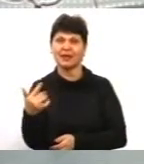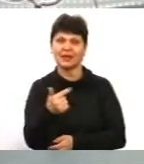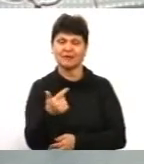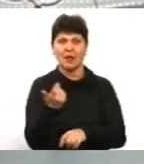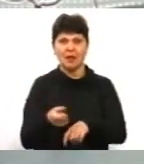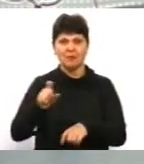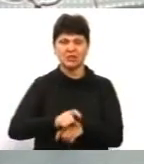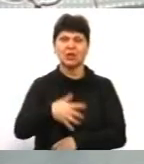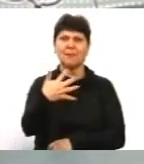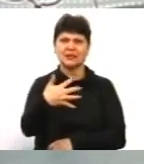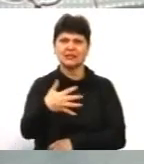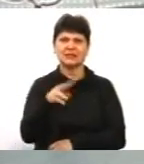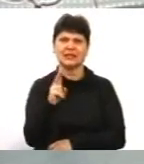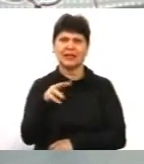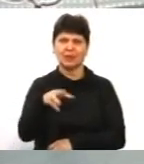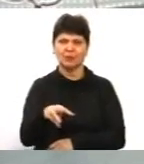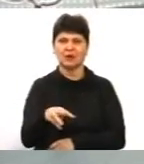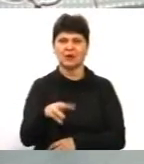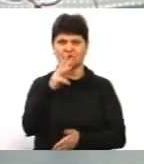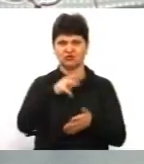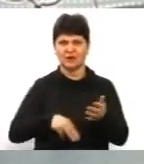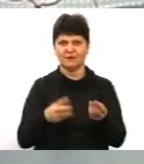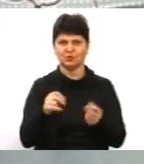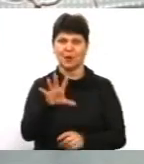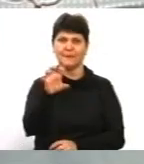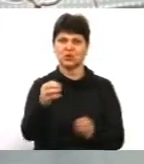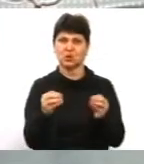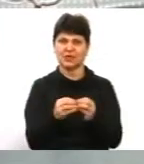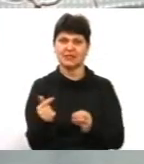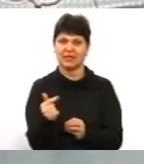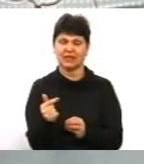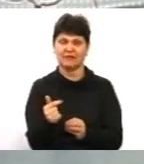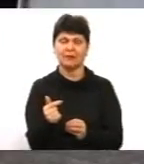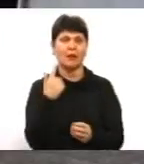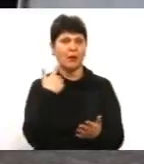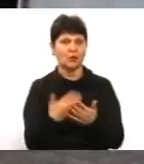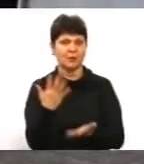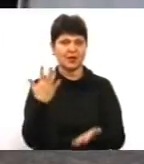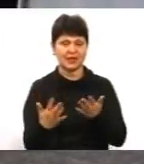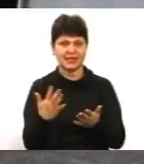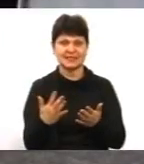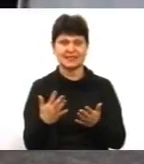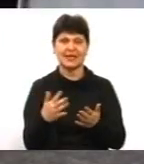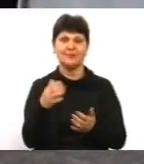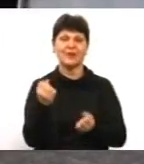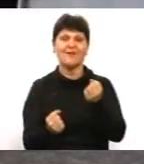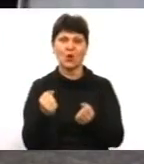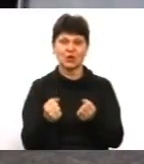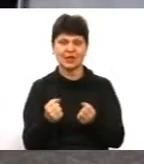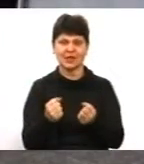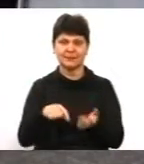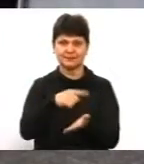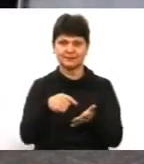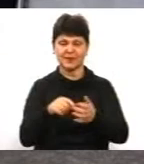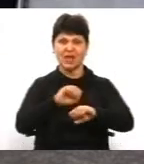км вже сума штрафу становить 510 гривень. Тобто, якщо водій в населеному пункті рухається із швидкістю